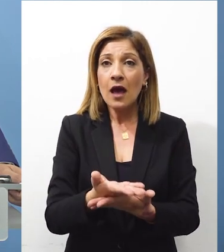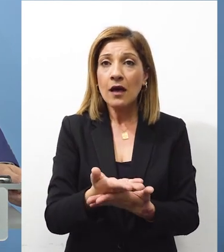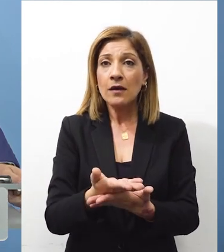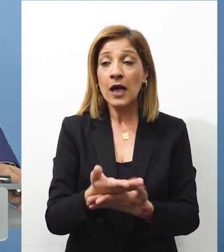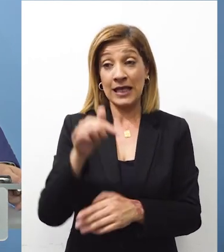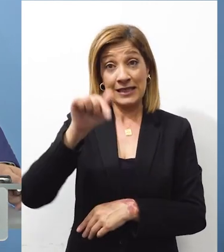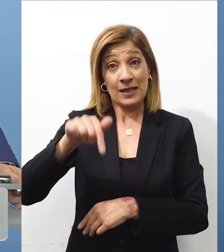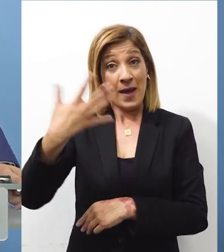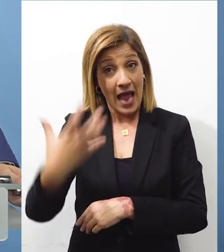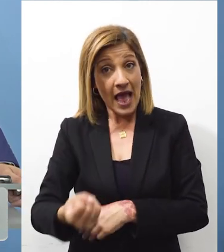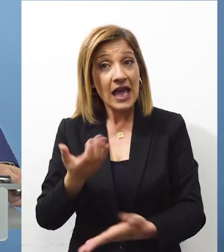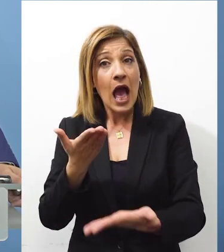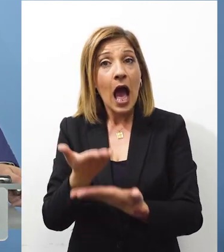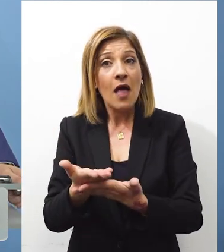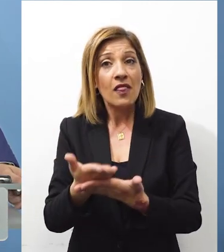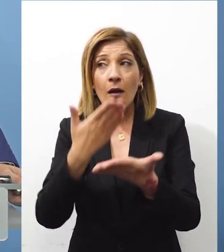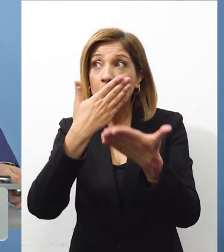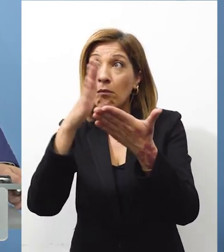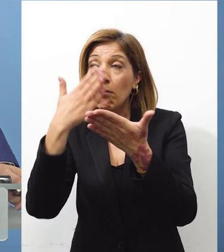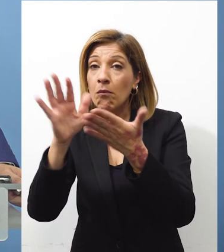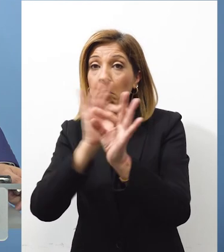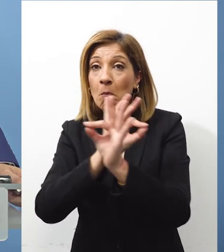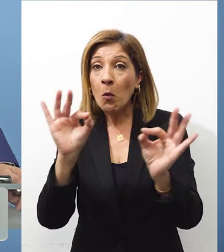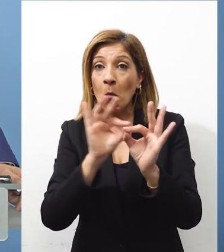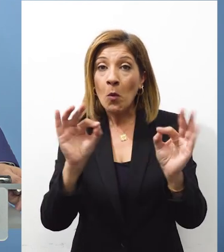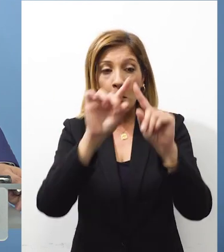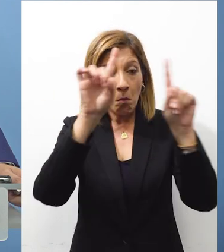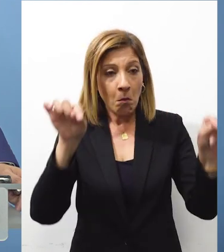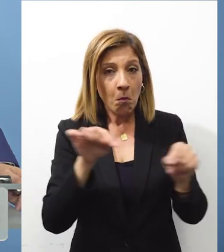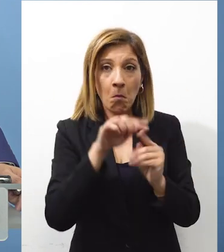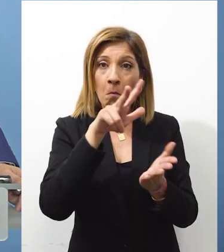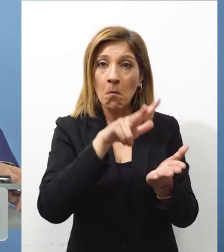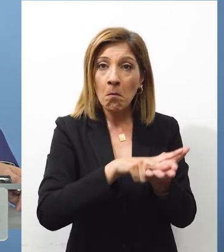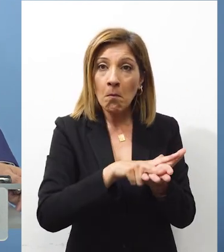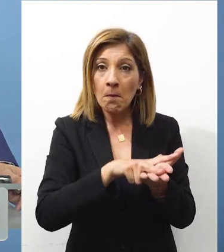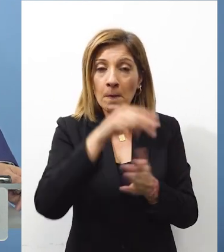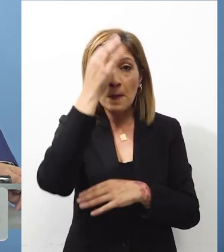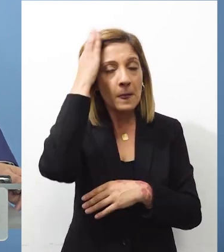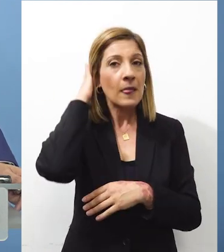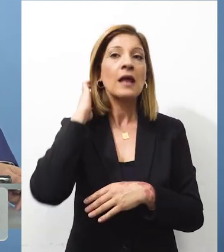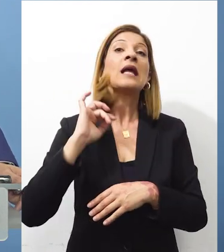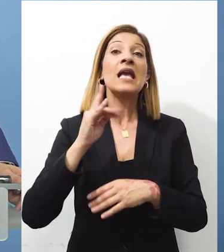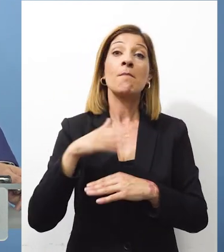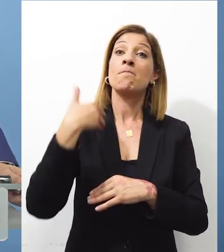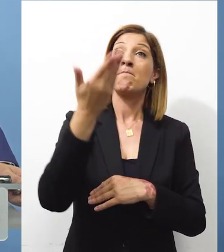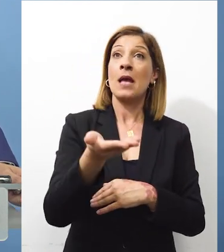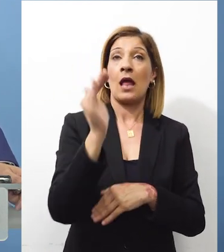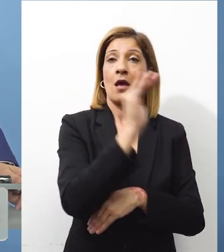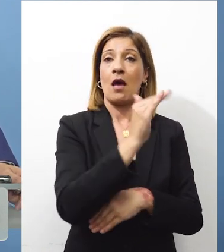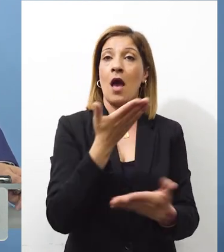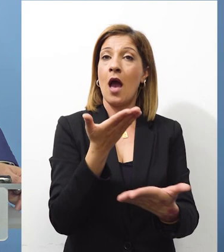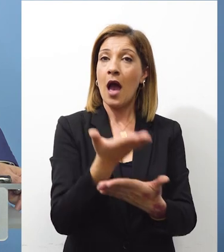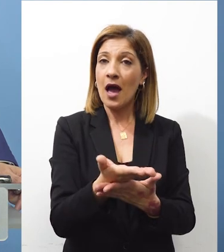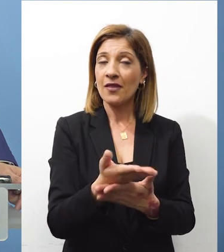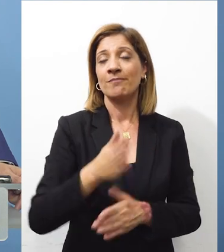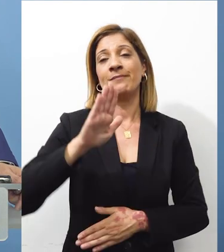έχει άδειες Μήπως είναι στη φάση να ζητούν εκ των υστέρων άδειες Για